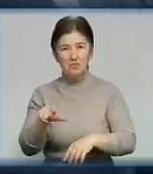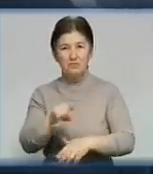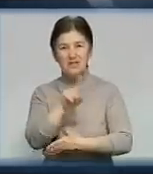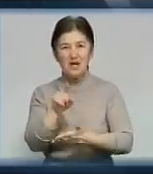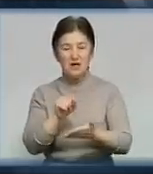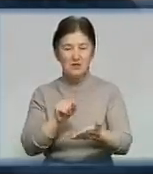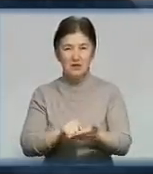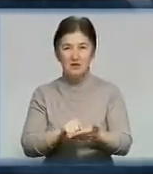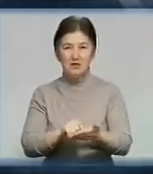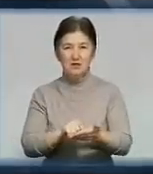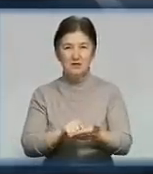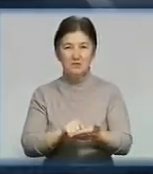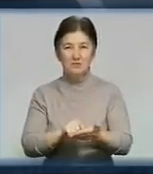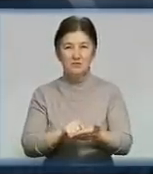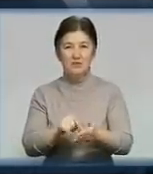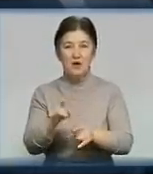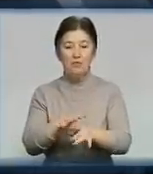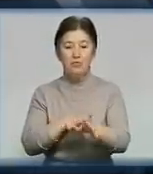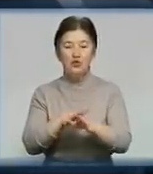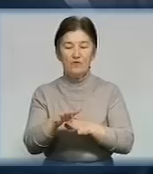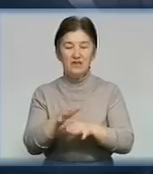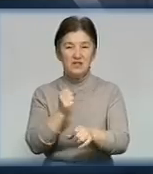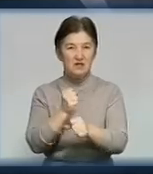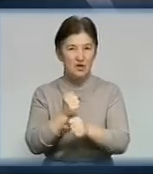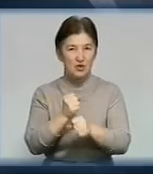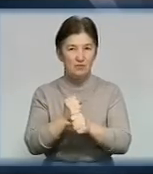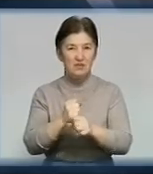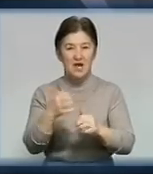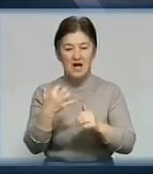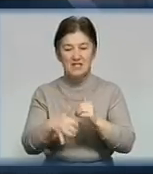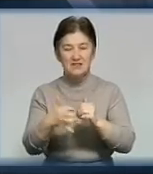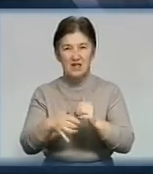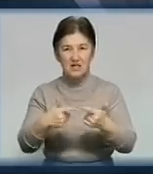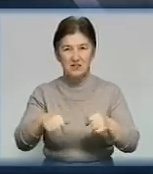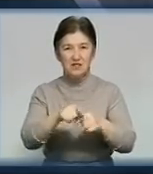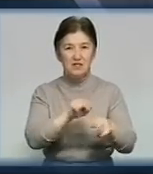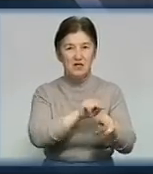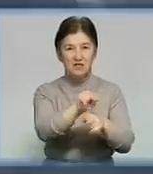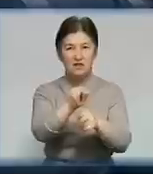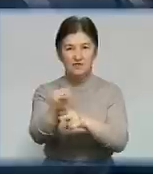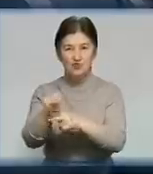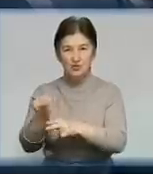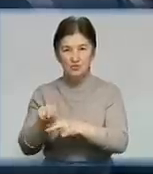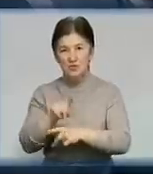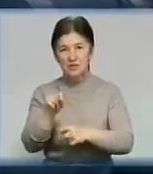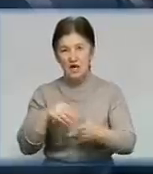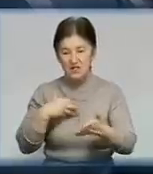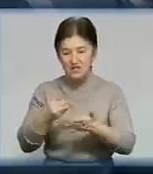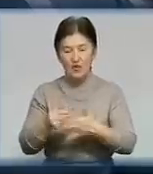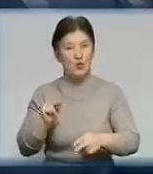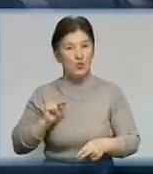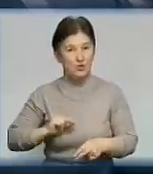виборчих дільницях, проведення роботи серед членів дільниць, навчання членів дільниць. За свою роботу